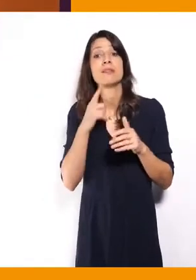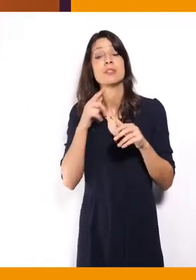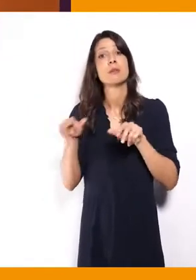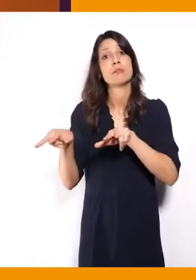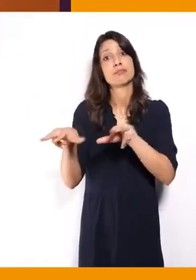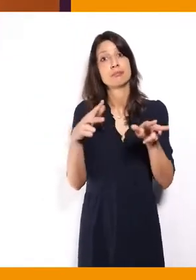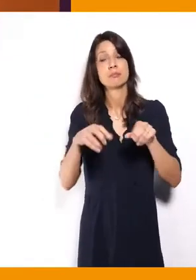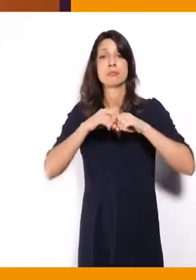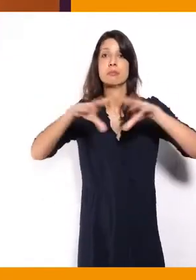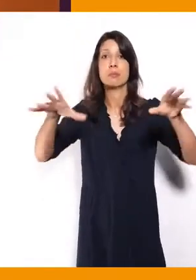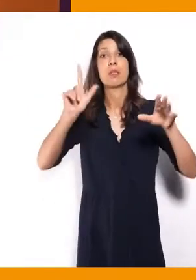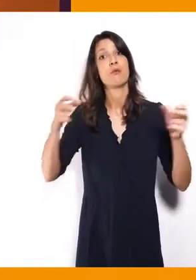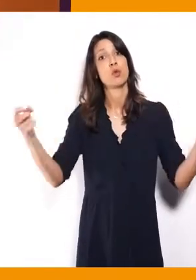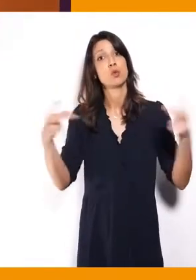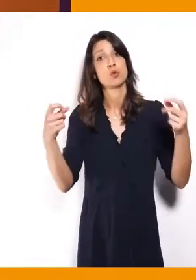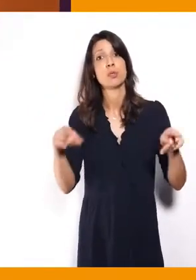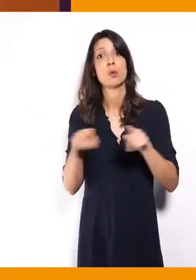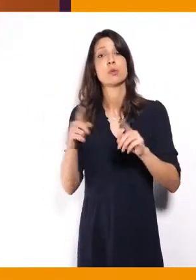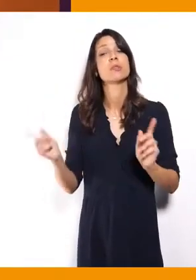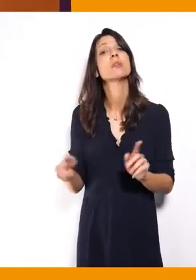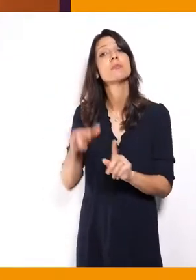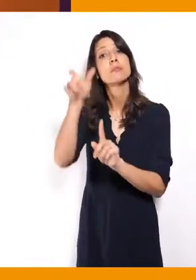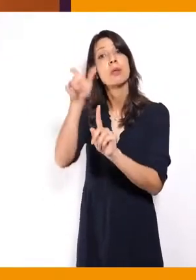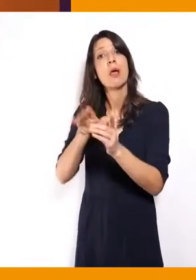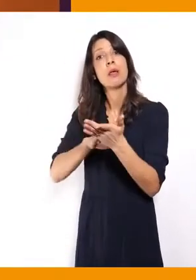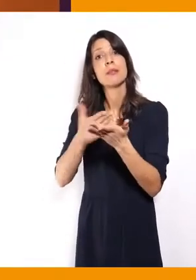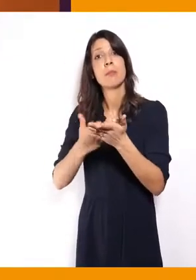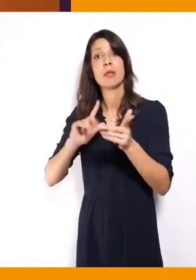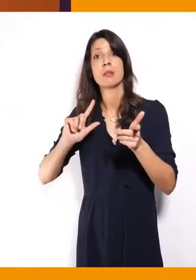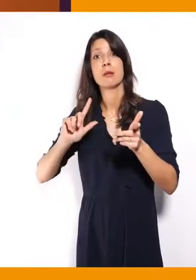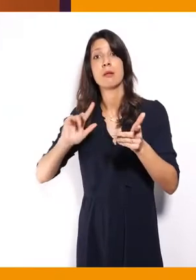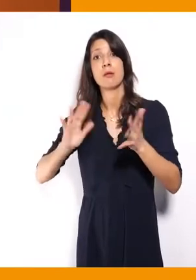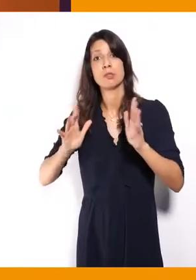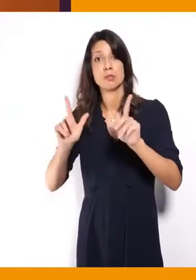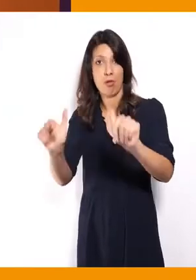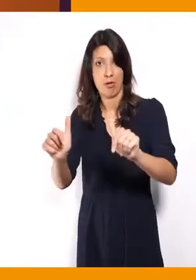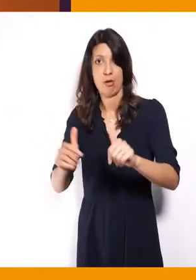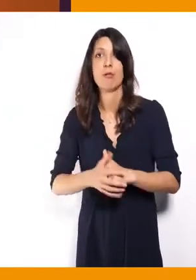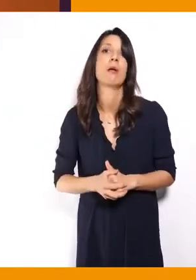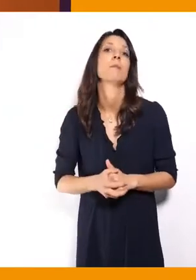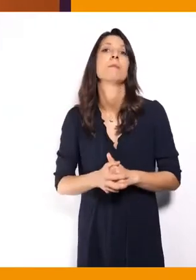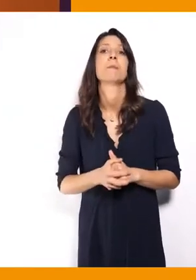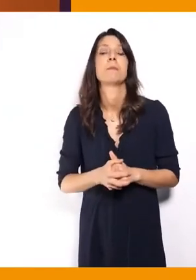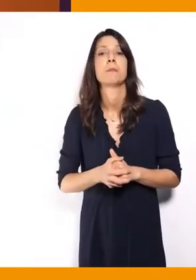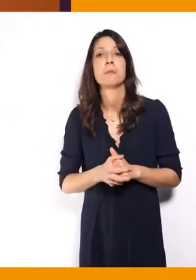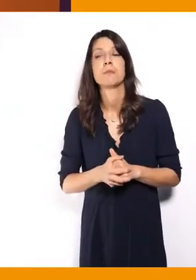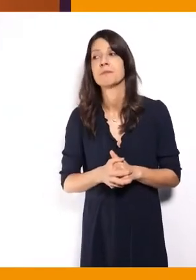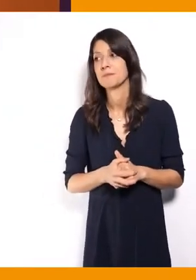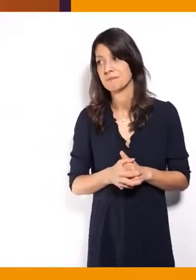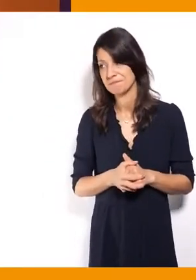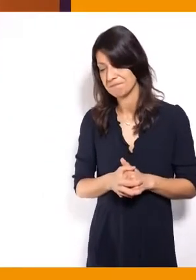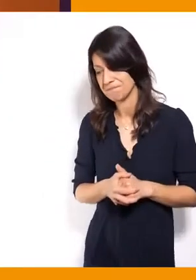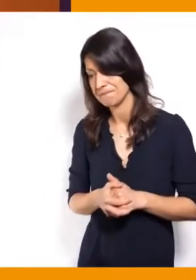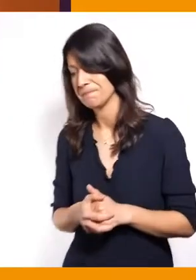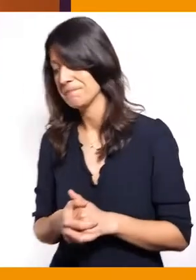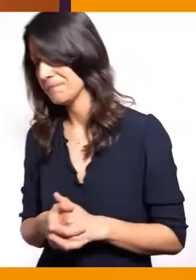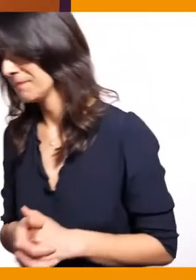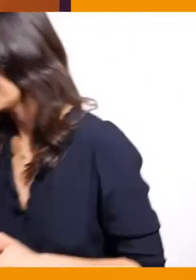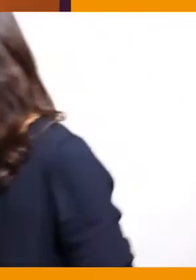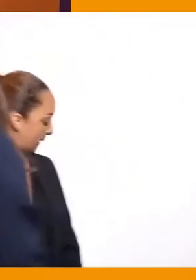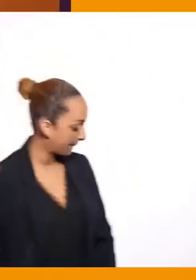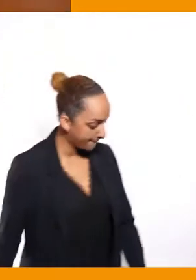soient sous-titrées et aussi interprétées en nombre de signes et de qualité. Sachant que c